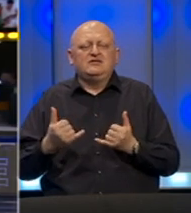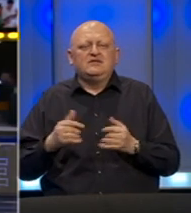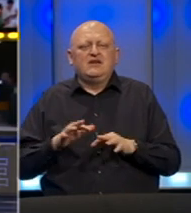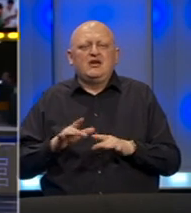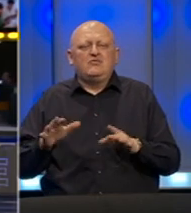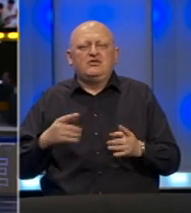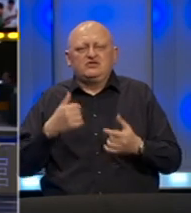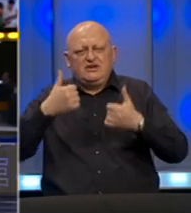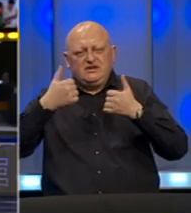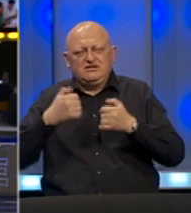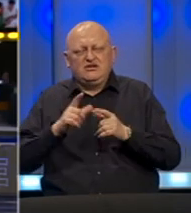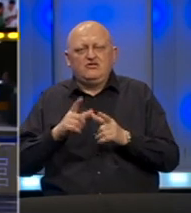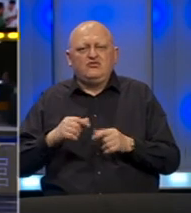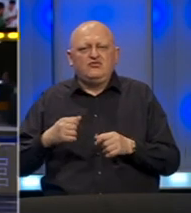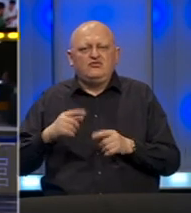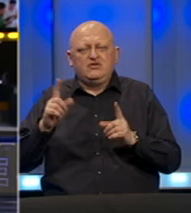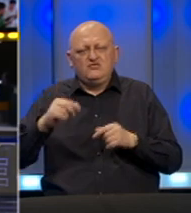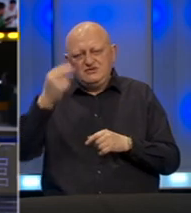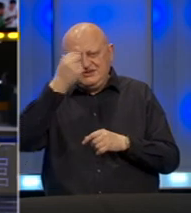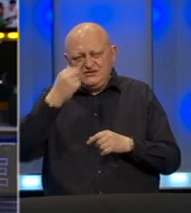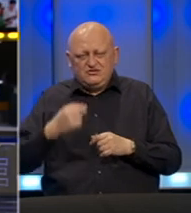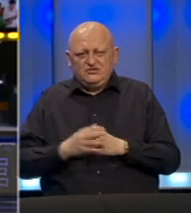epidemiološka slika u Republici Srpskoj?